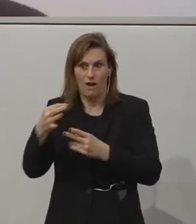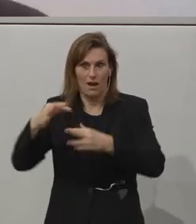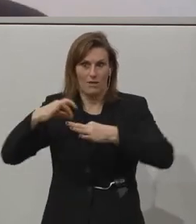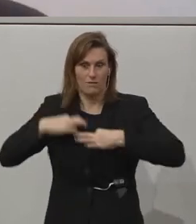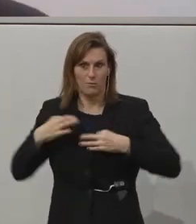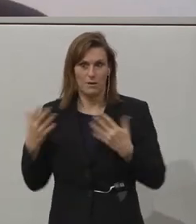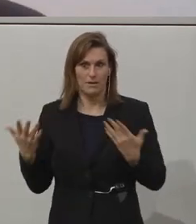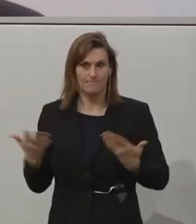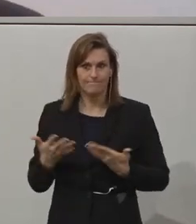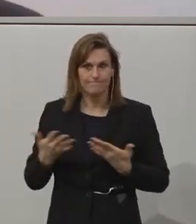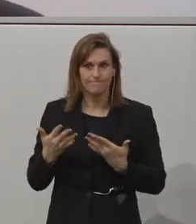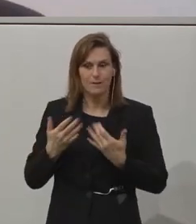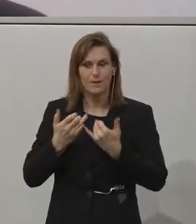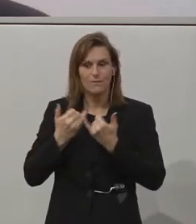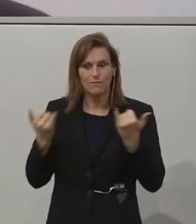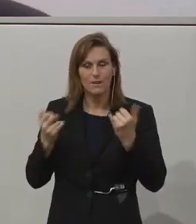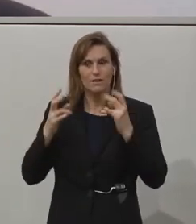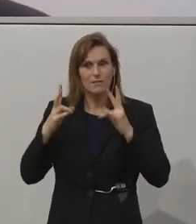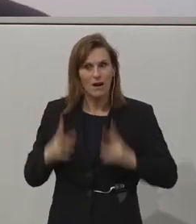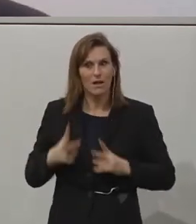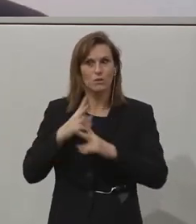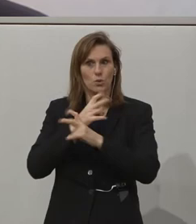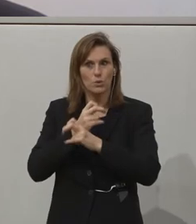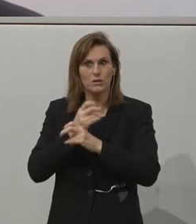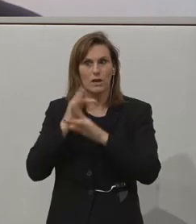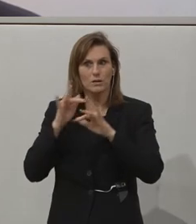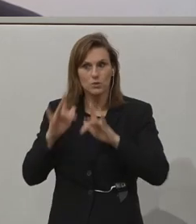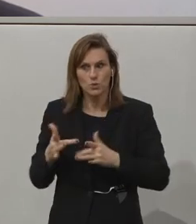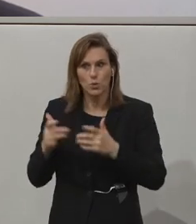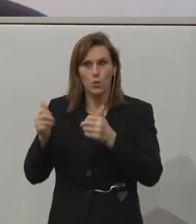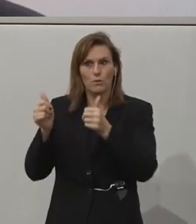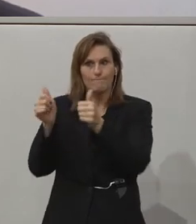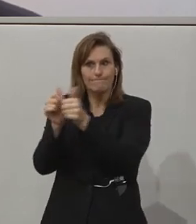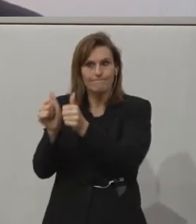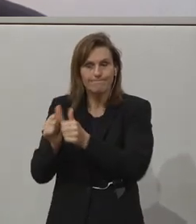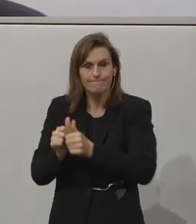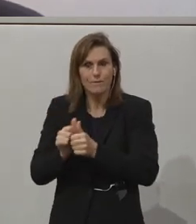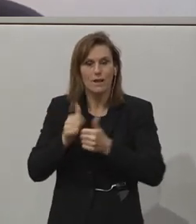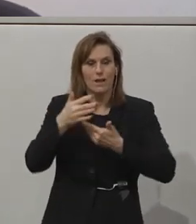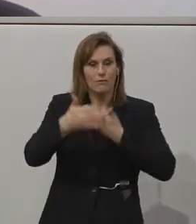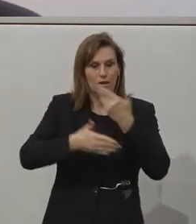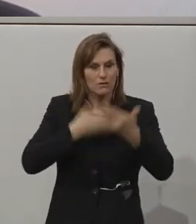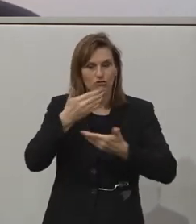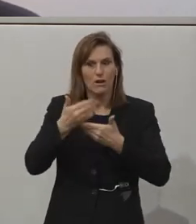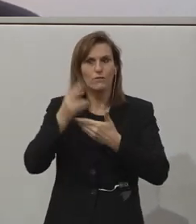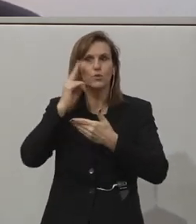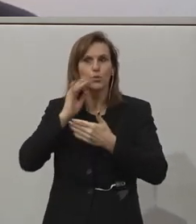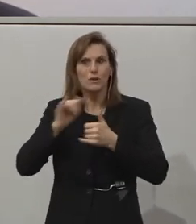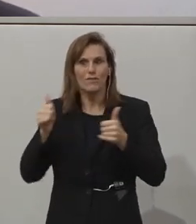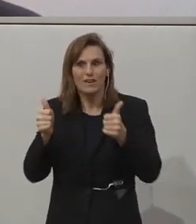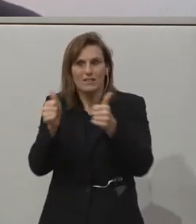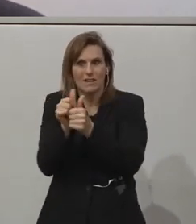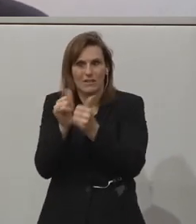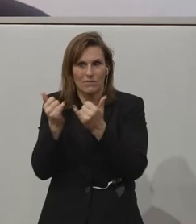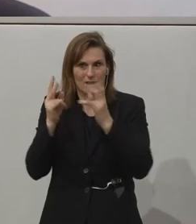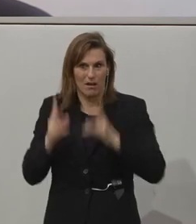wie kann in Österreich eine solche Kooperation zwischen Wirtschaft und Universität hergestellt